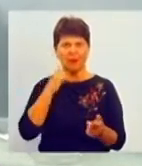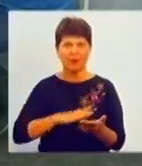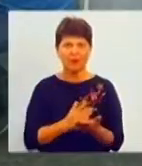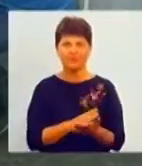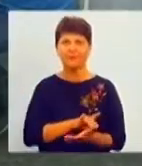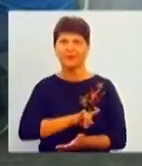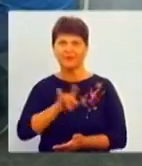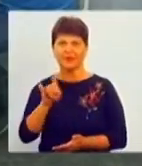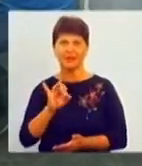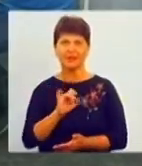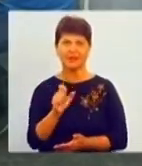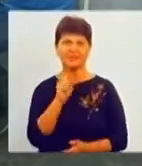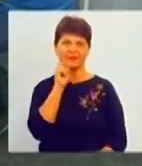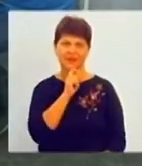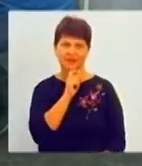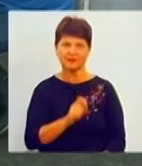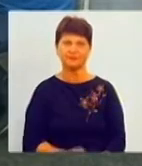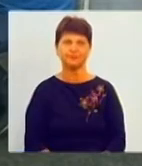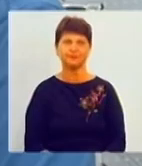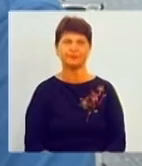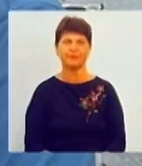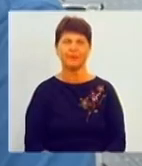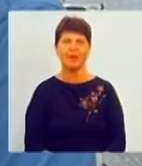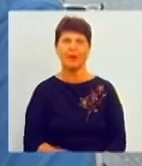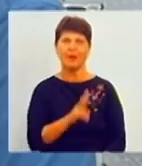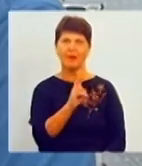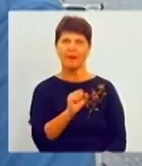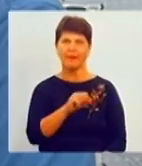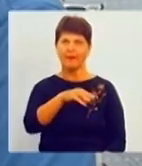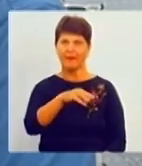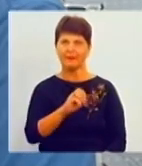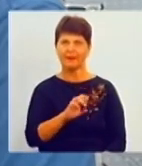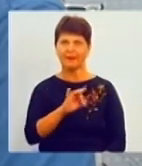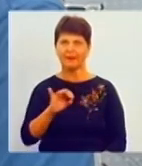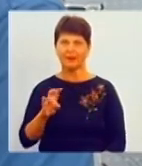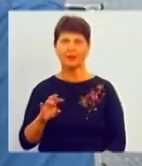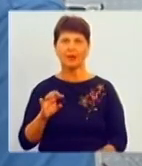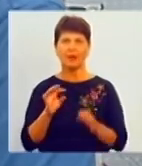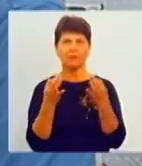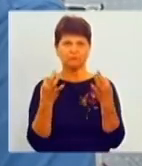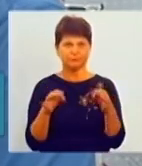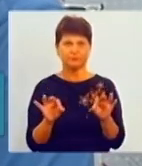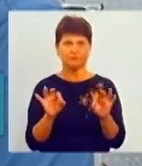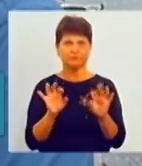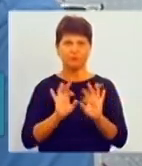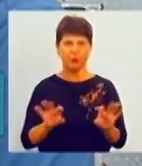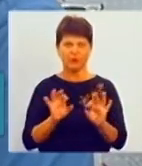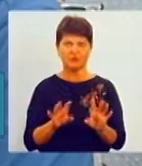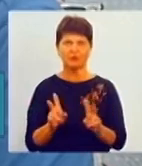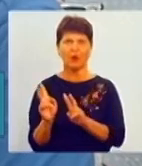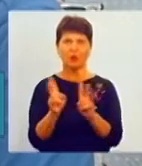Вінниці? Ну, Катерина доступно пояснила, всі ті клієнти, котрі придбали тур, мають